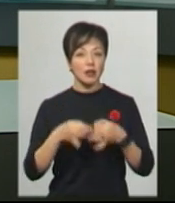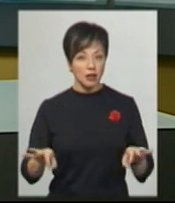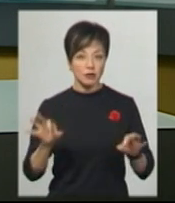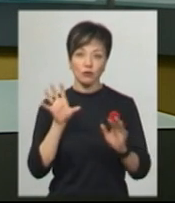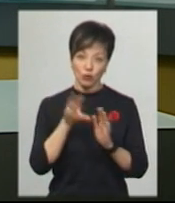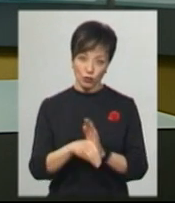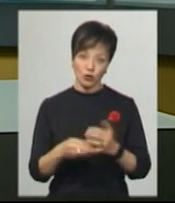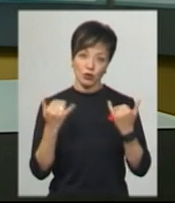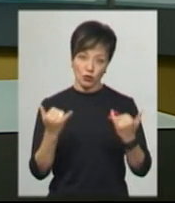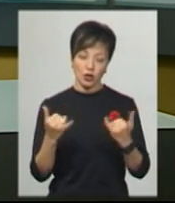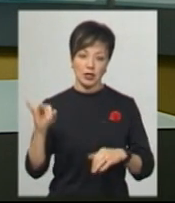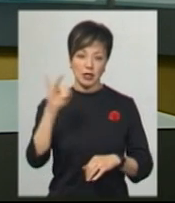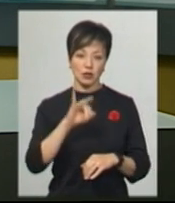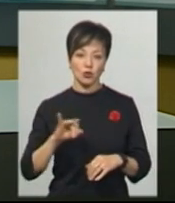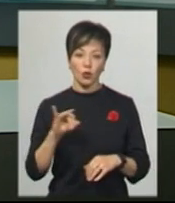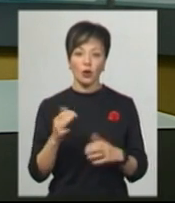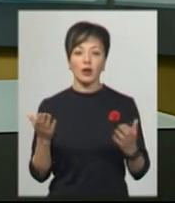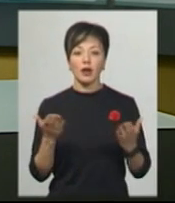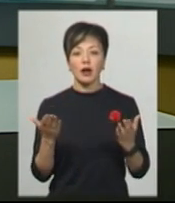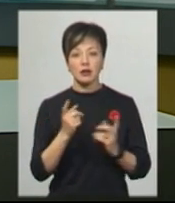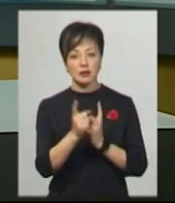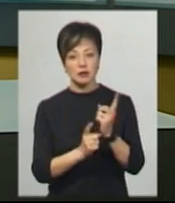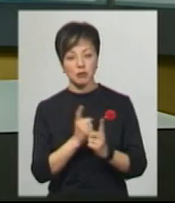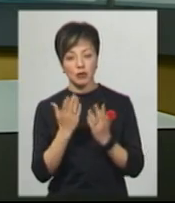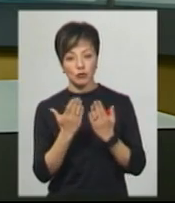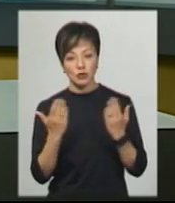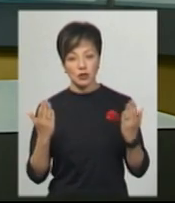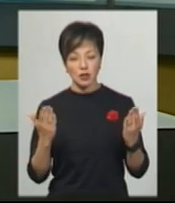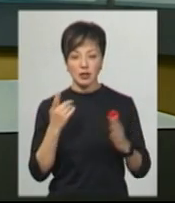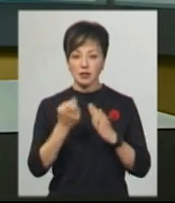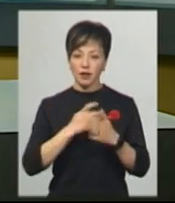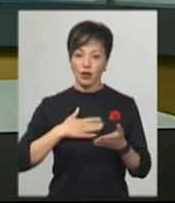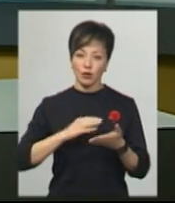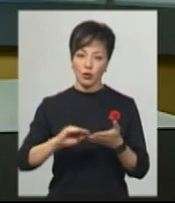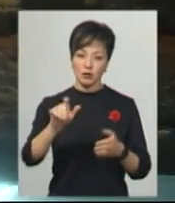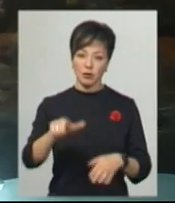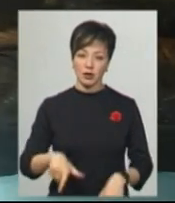числі сучасної історії. Яких саме зазнає змін музей, дізнавалась Тетяна Ворожцова.